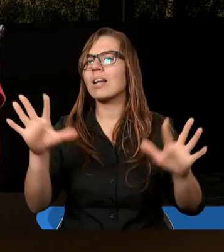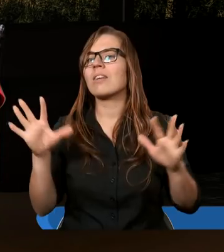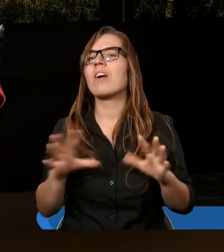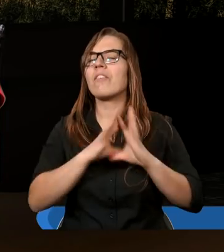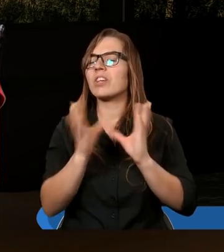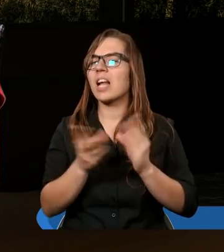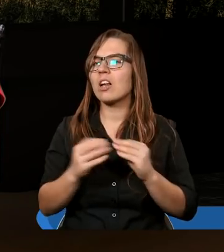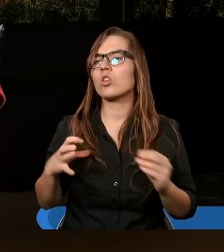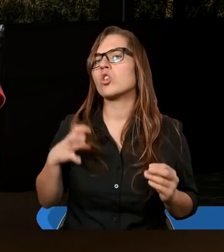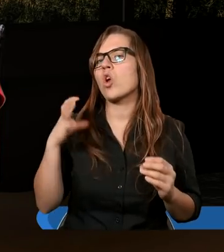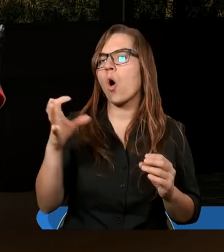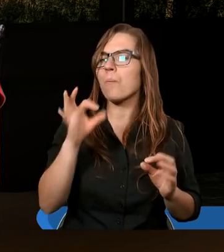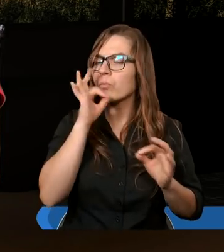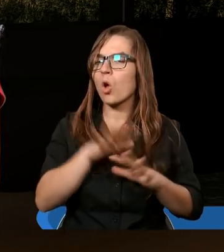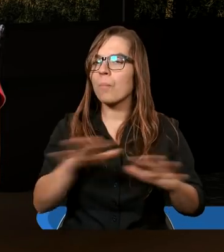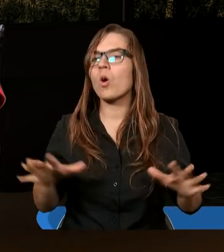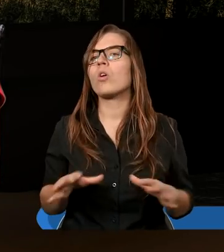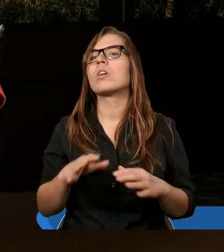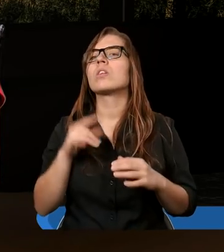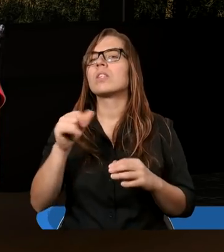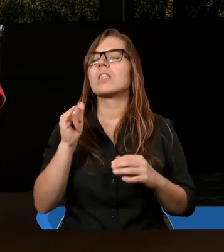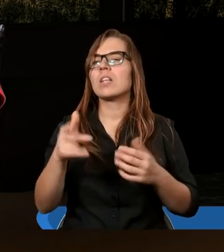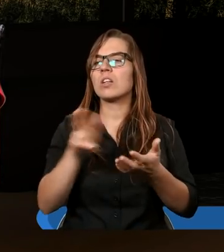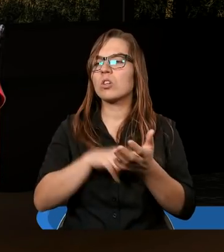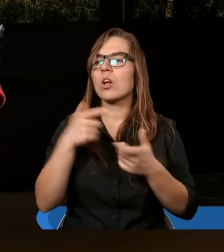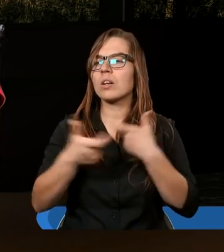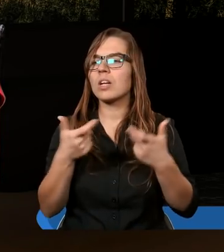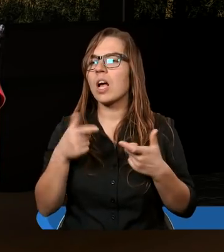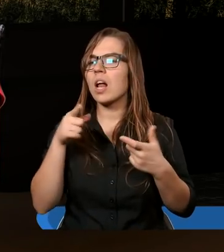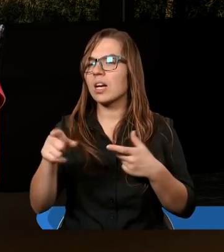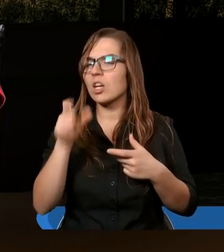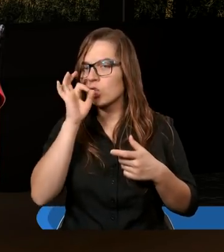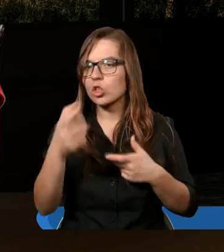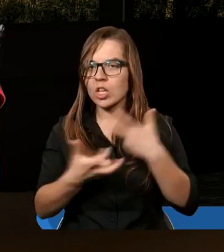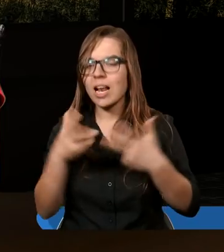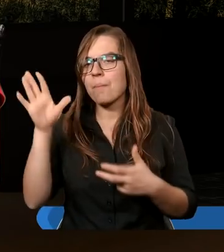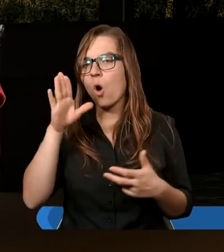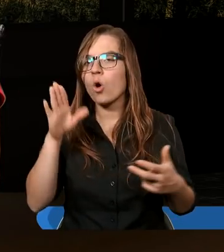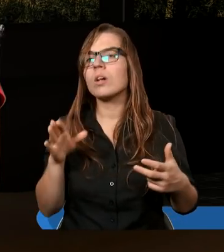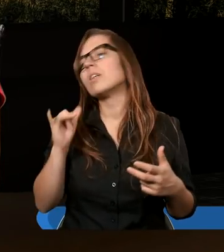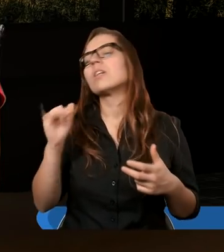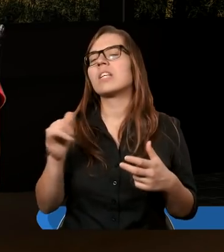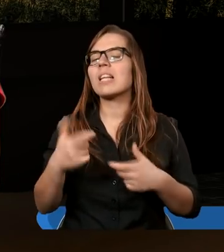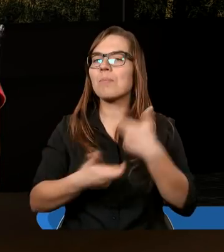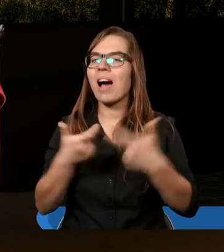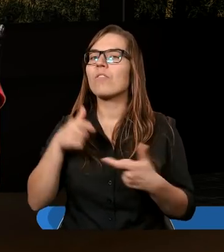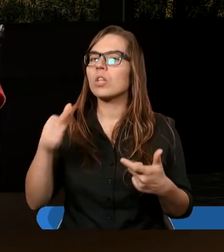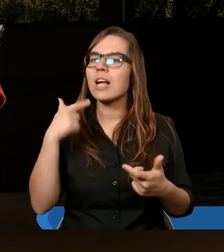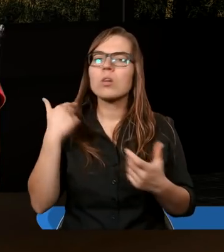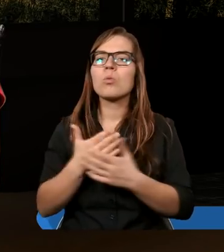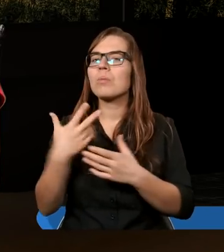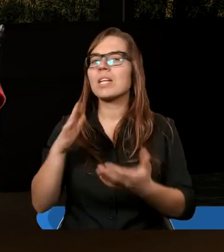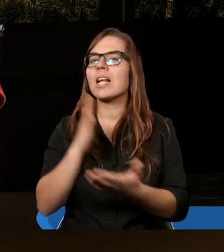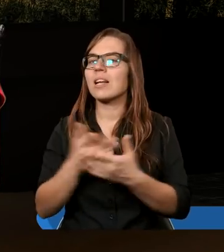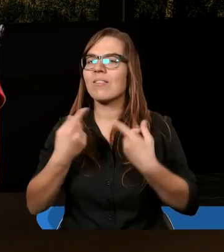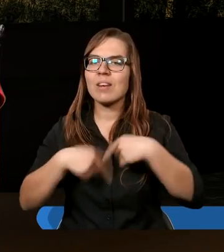wszelką szczodrobliwość, która za naszym przyczynieniem pobudza do dziękczynienia Bogu. Bo sprawowanie tej służby